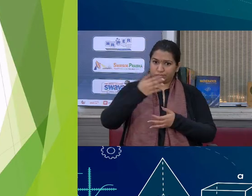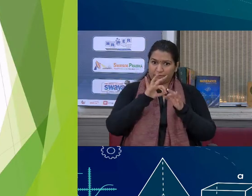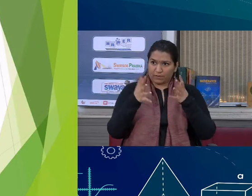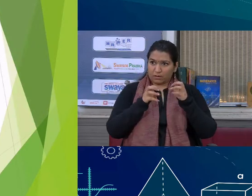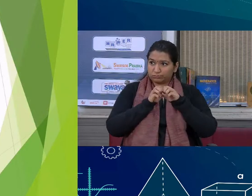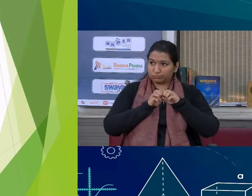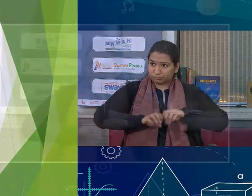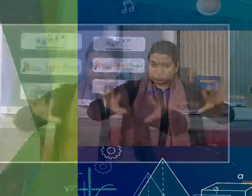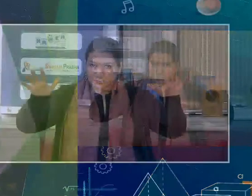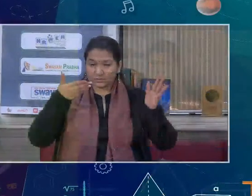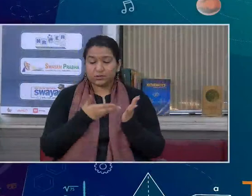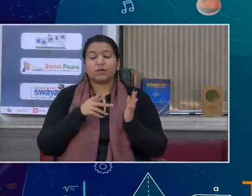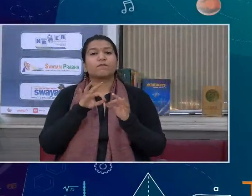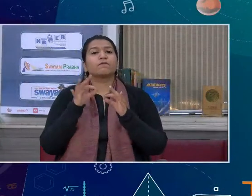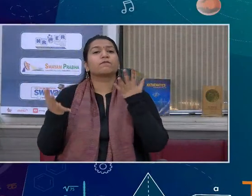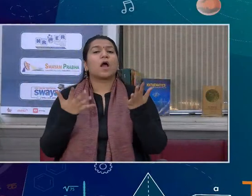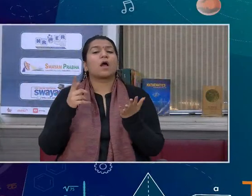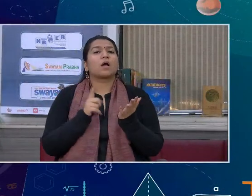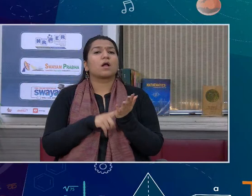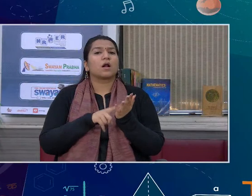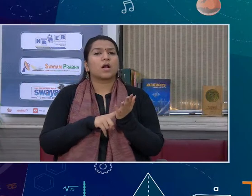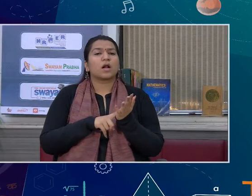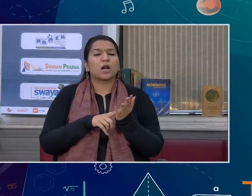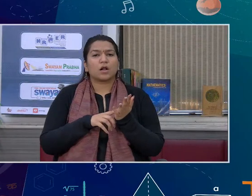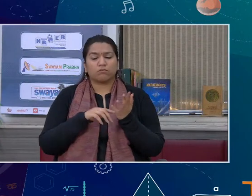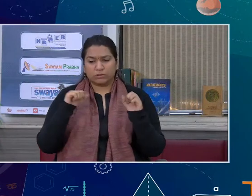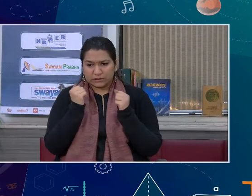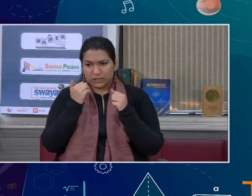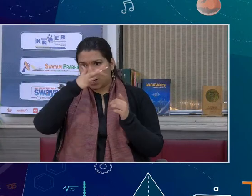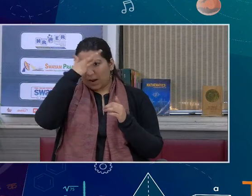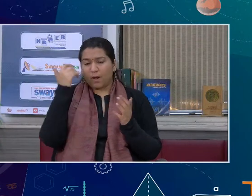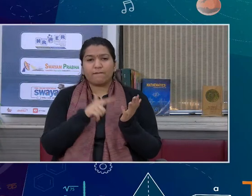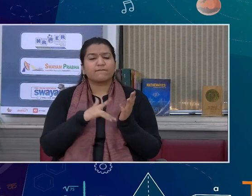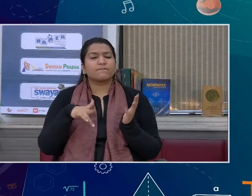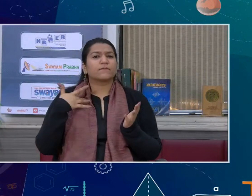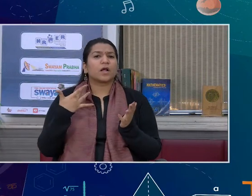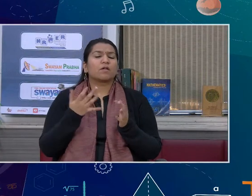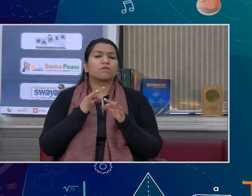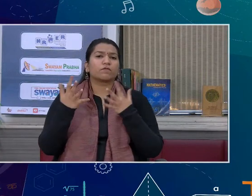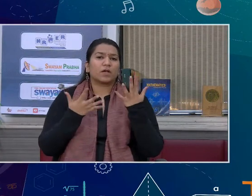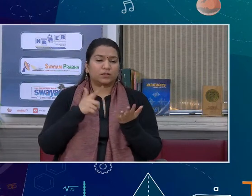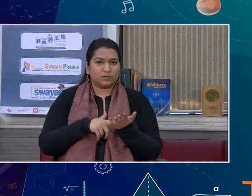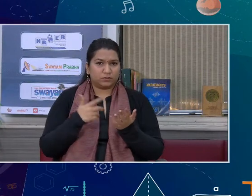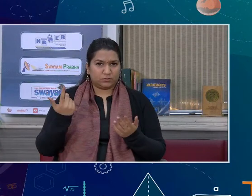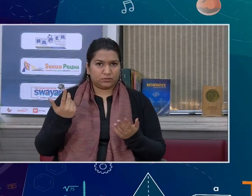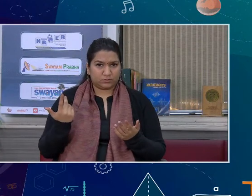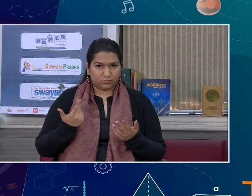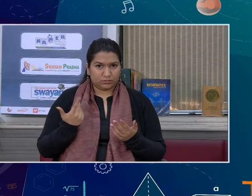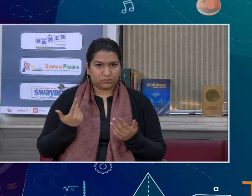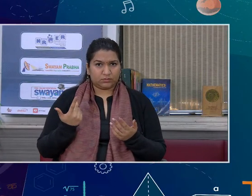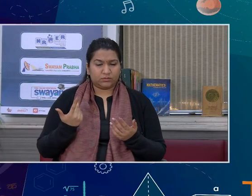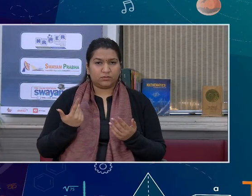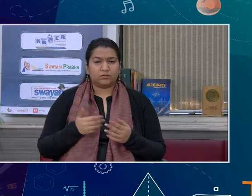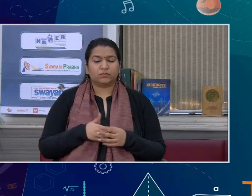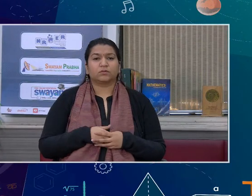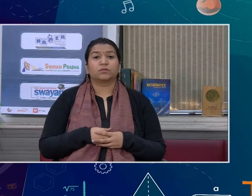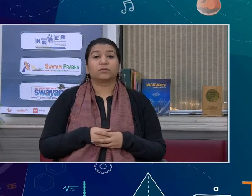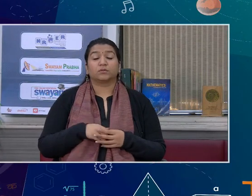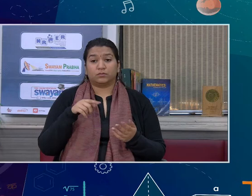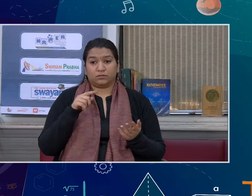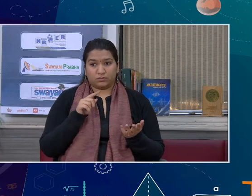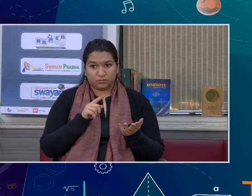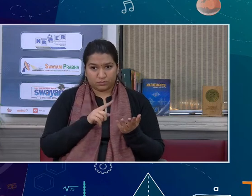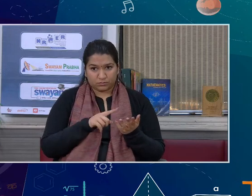आग की जो उशनता होती है जो आग की गर्मी होती है सरदी में वो सबको समान लूप से मिलती है तो जो मेरी शीतलवानी है मेरी उस